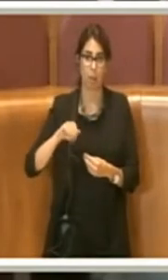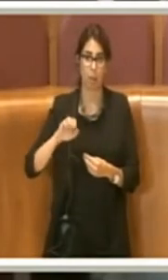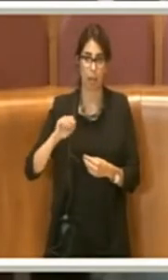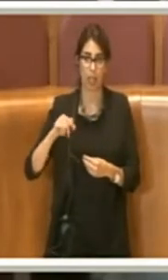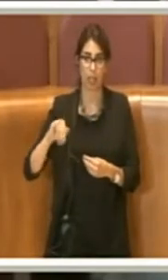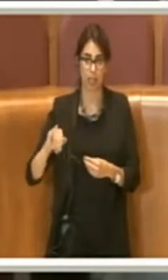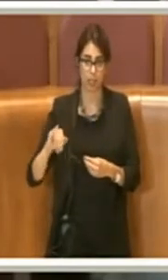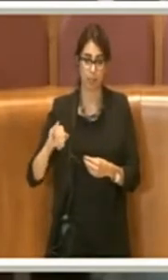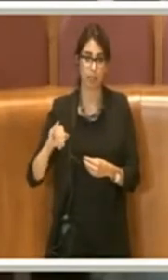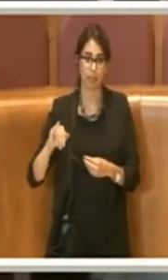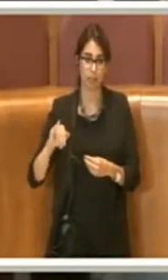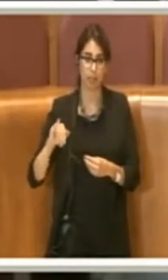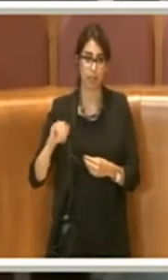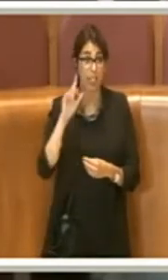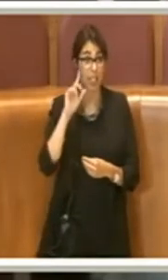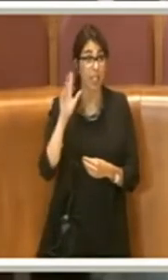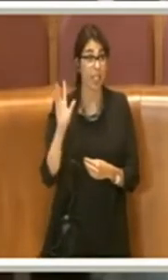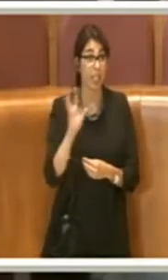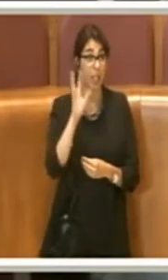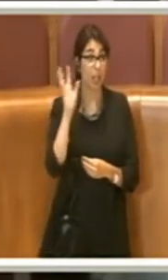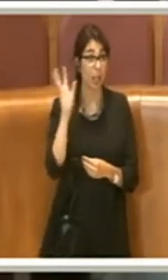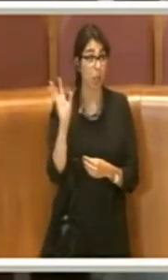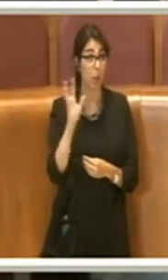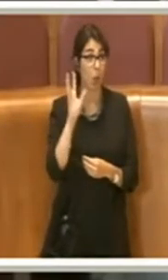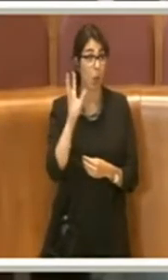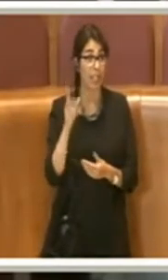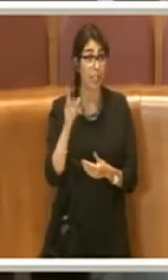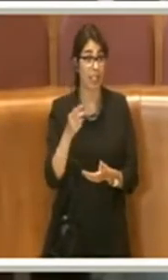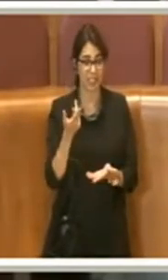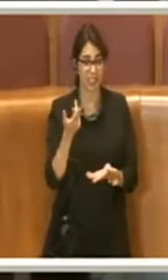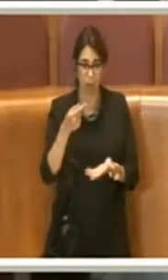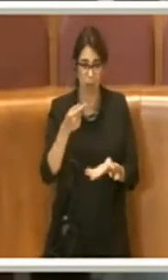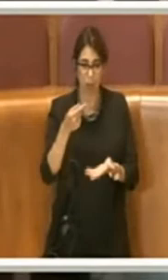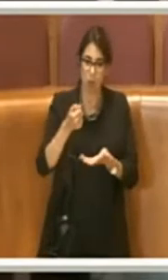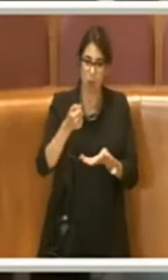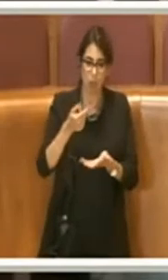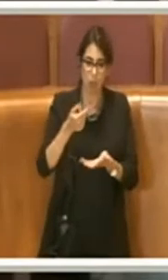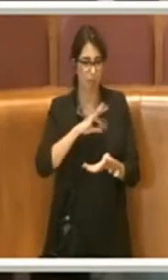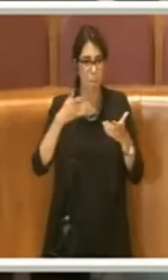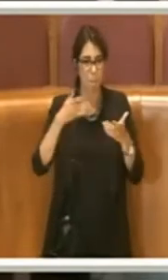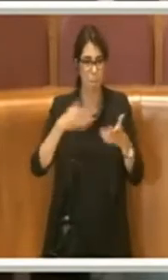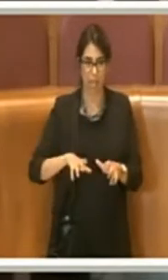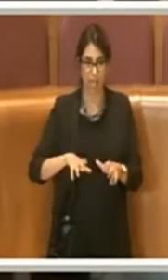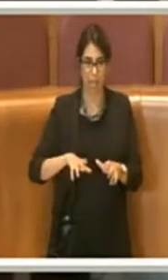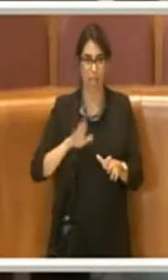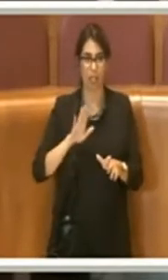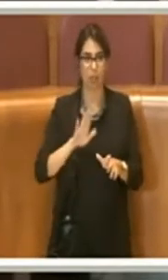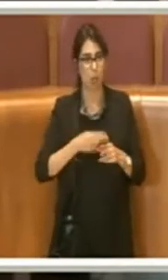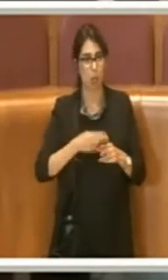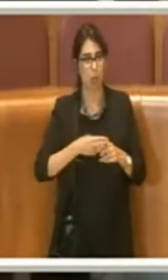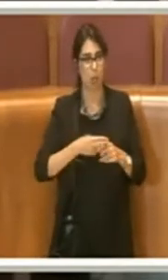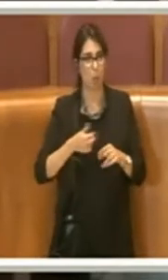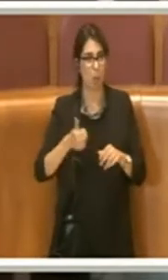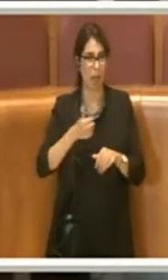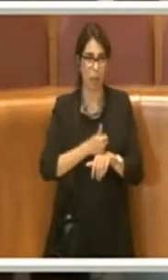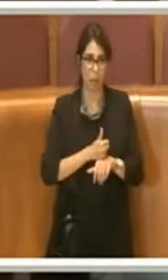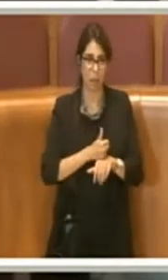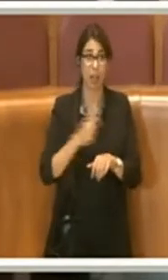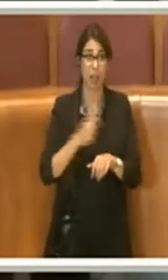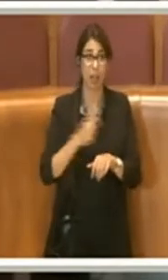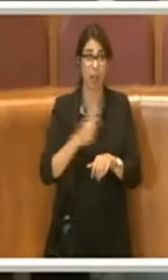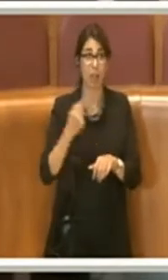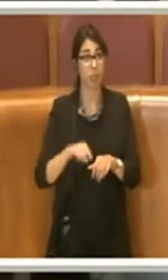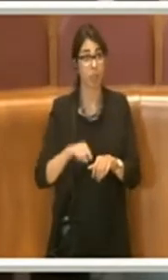di minori entrate, quindi di fondi che vengono a mancare per Roma capitale potrebbe